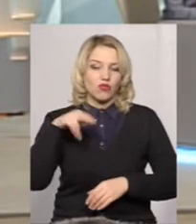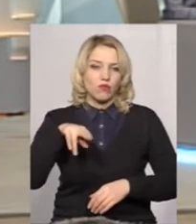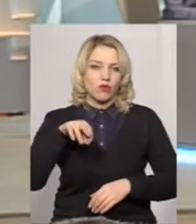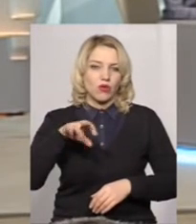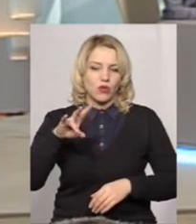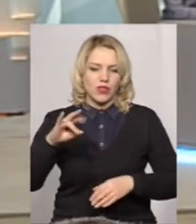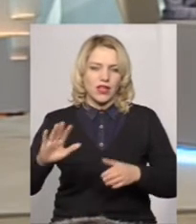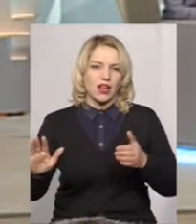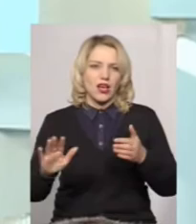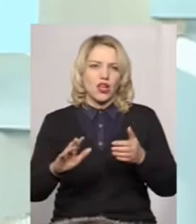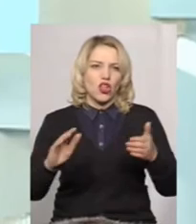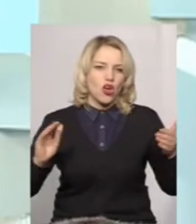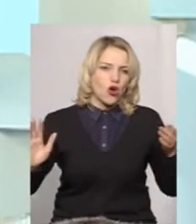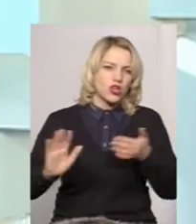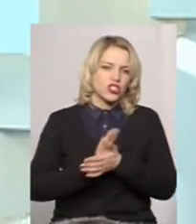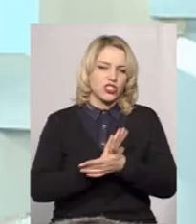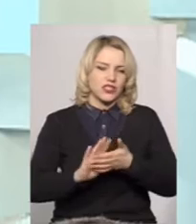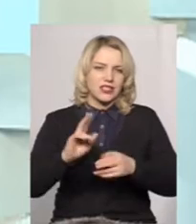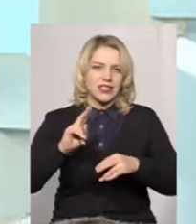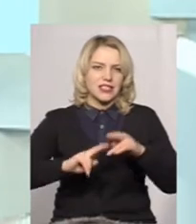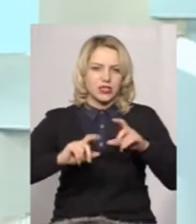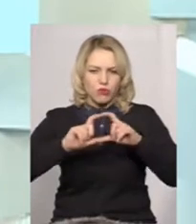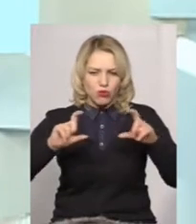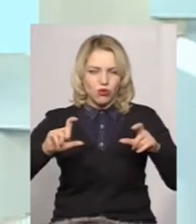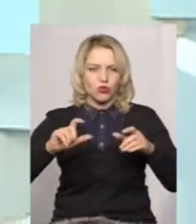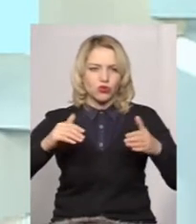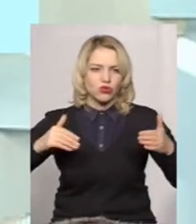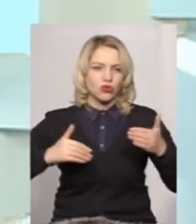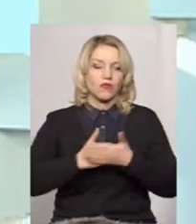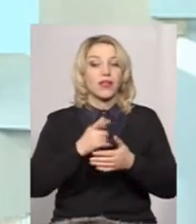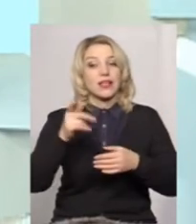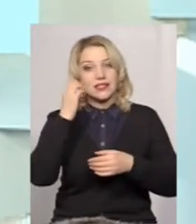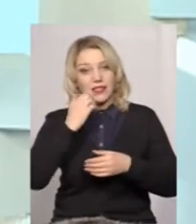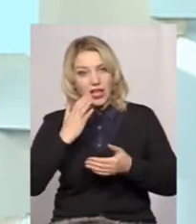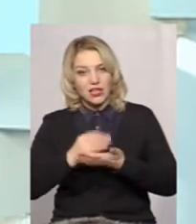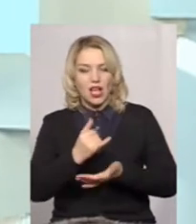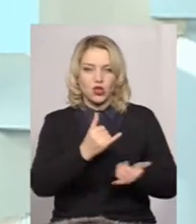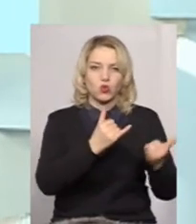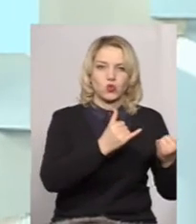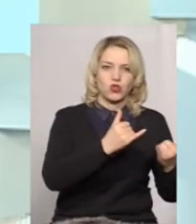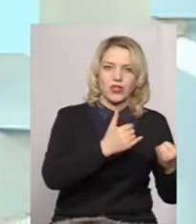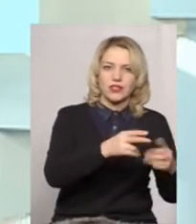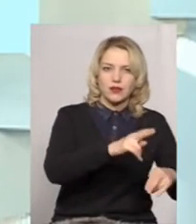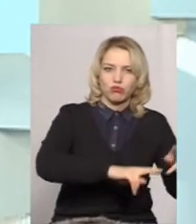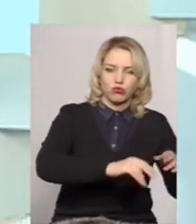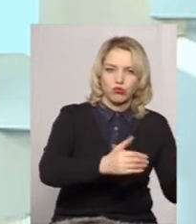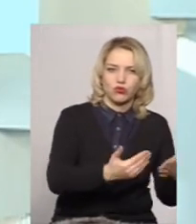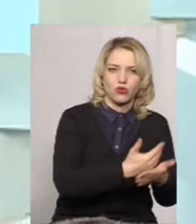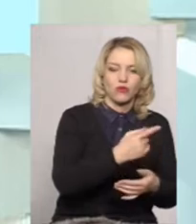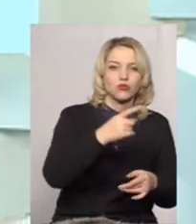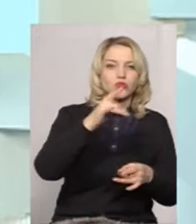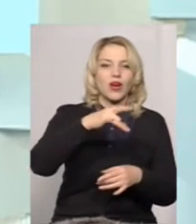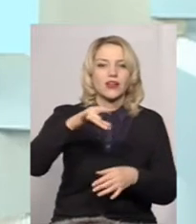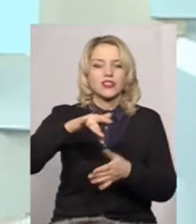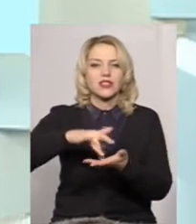будуються з нуля очисні споруди, ще одні. Тобто там є старі, там будують нові, сучасні. Тобто райцентри чудово розуміють, що зростання